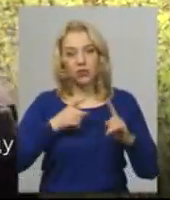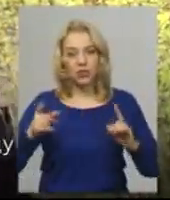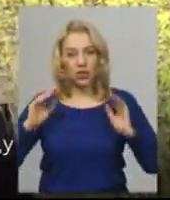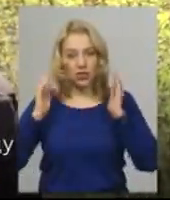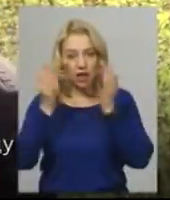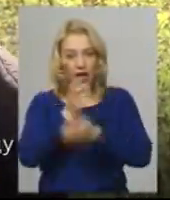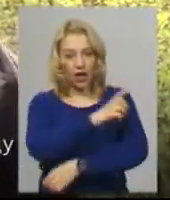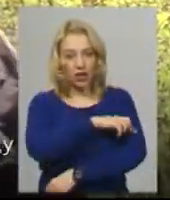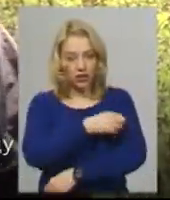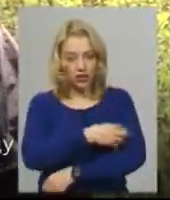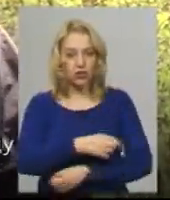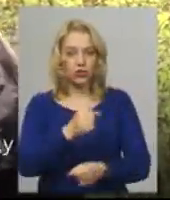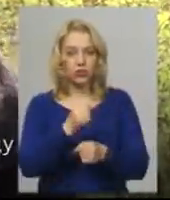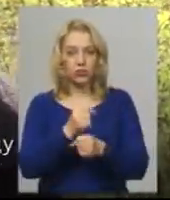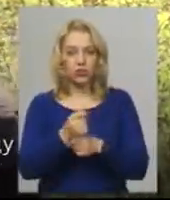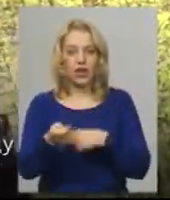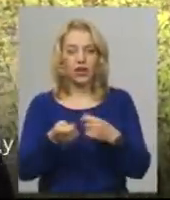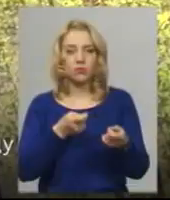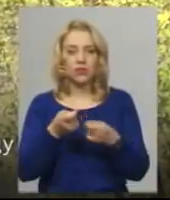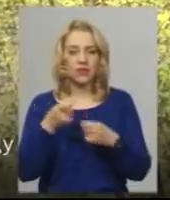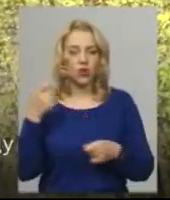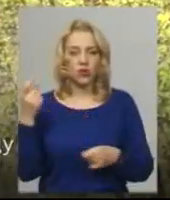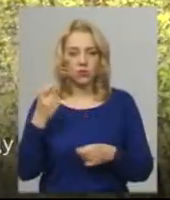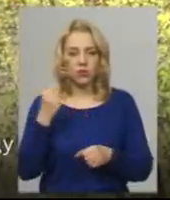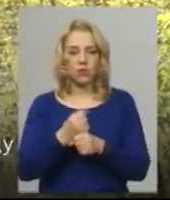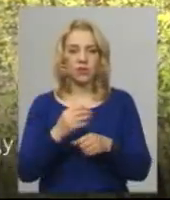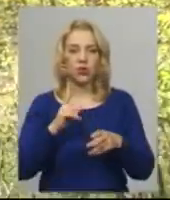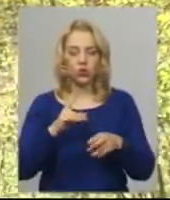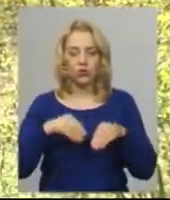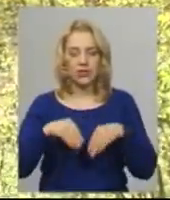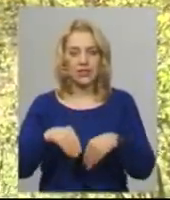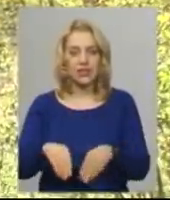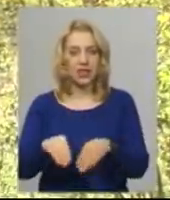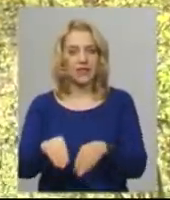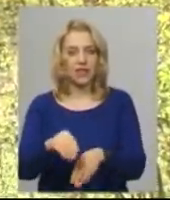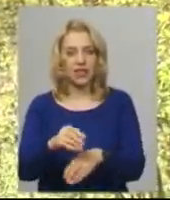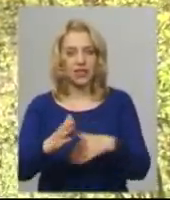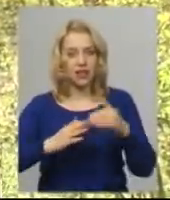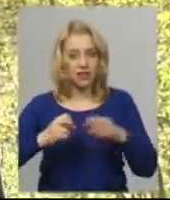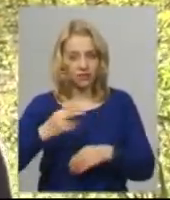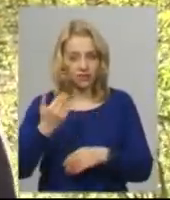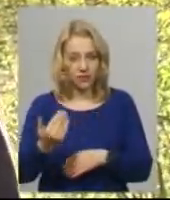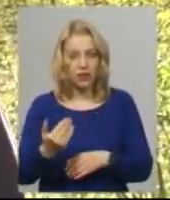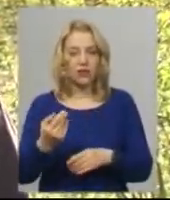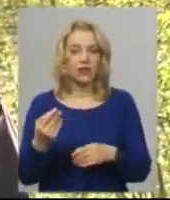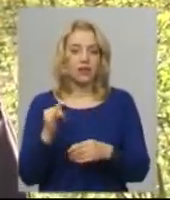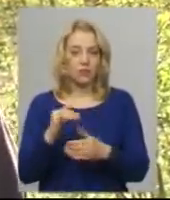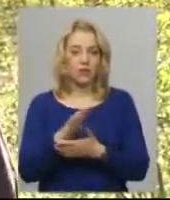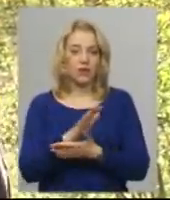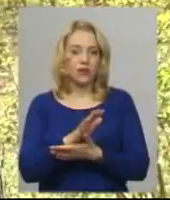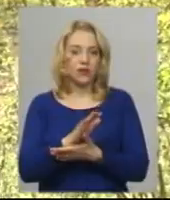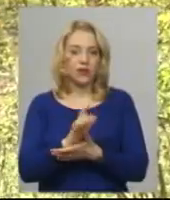роботи адміністративно-господарської частини, садівників не припинилися і тривають